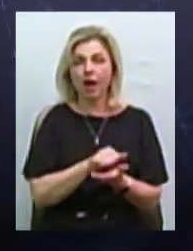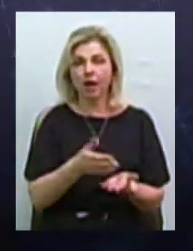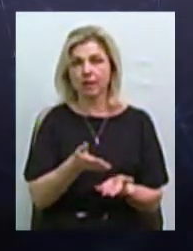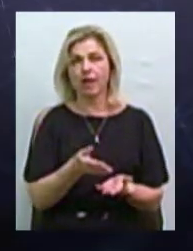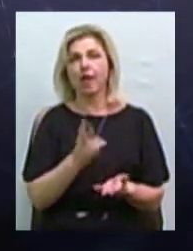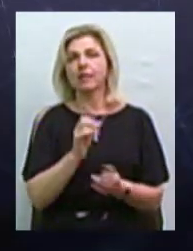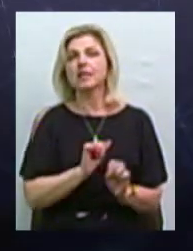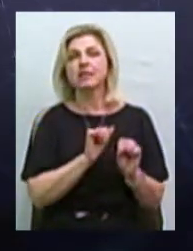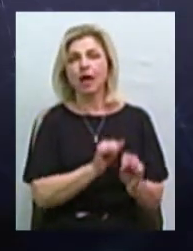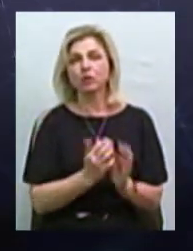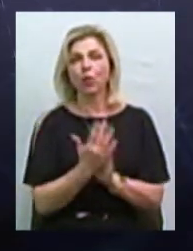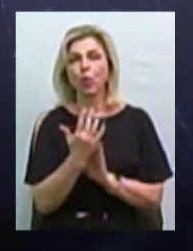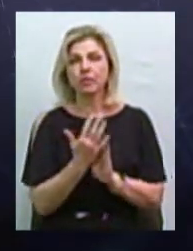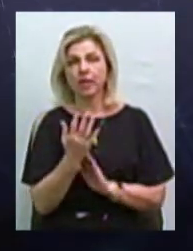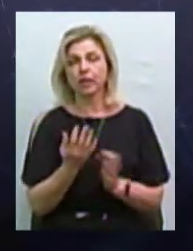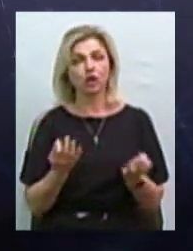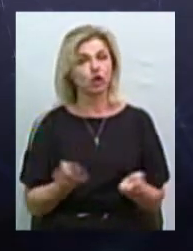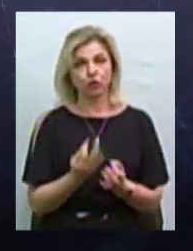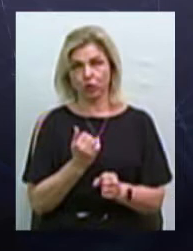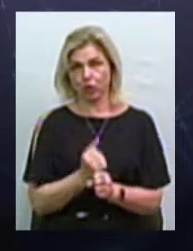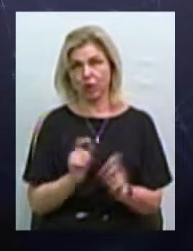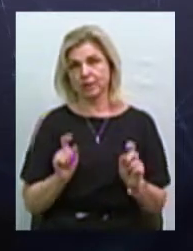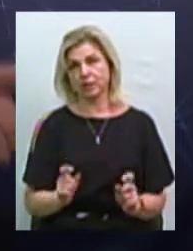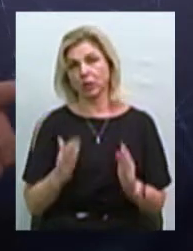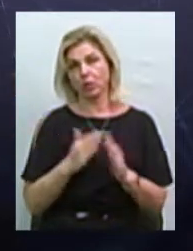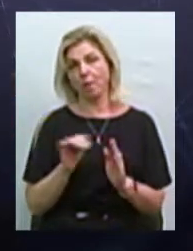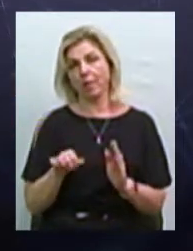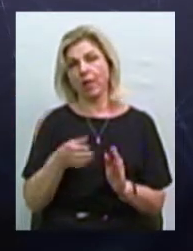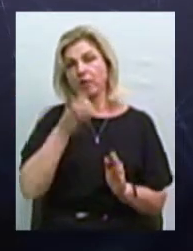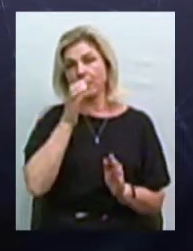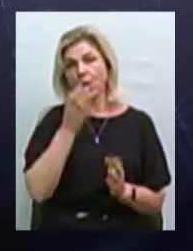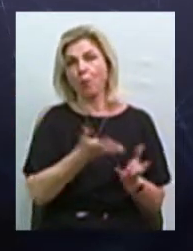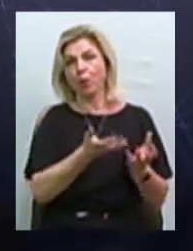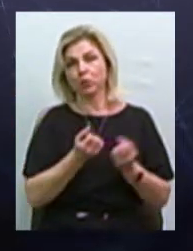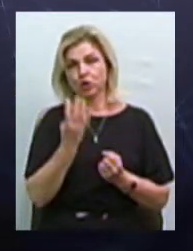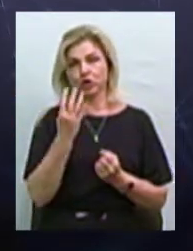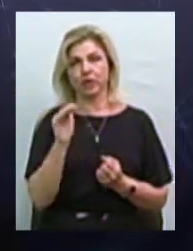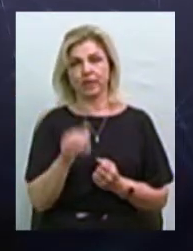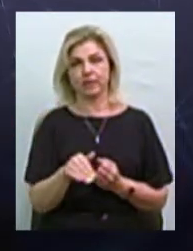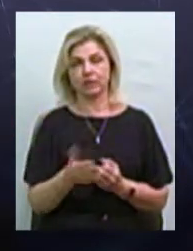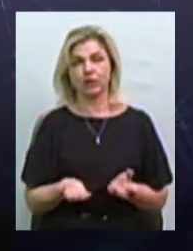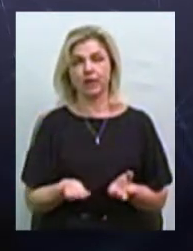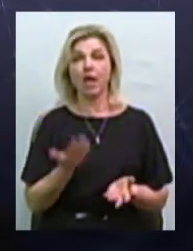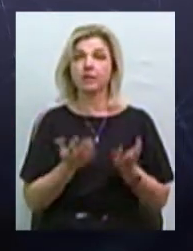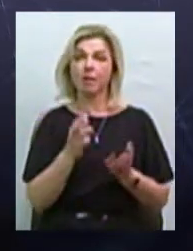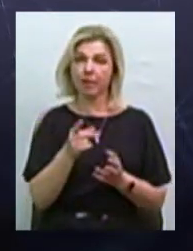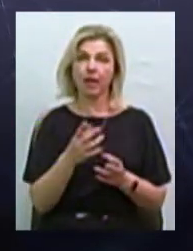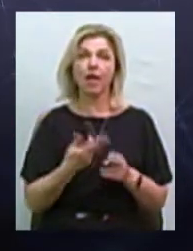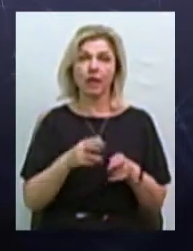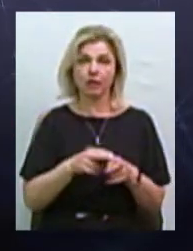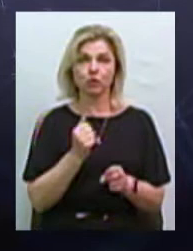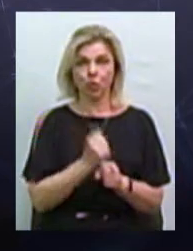захисту рослин, не збирає, нічого не робить. Він сидить вдома п'я пиво і отримує 4 тисячі. Якби він це все зробив в себе,